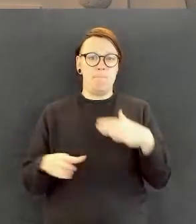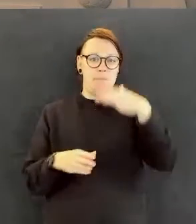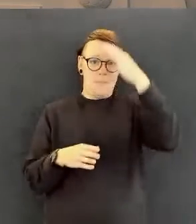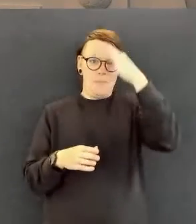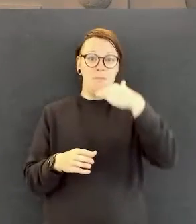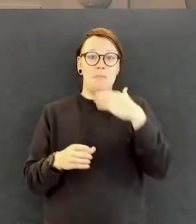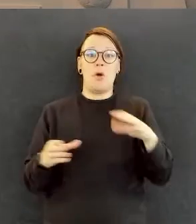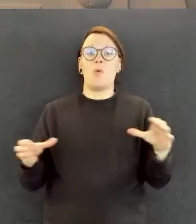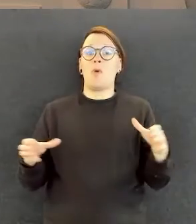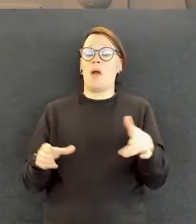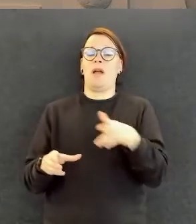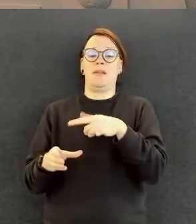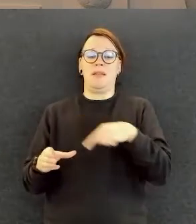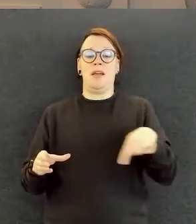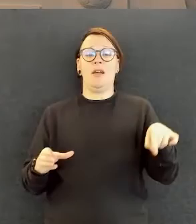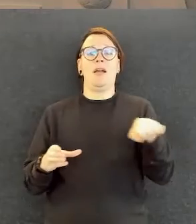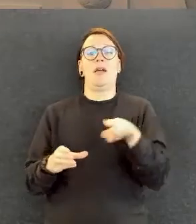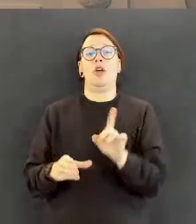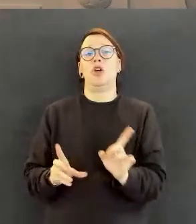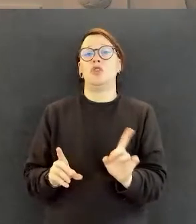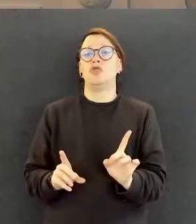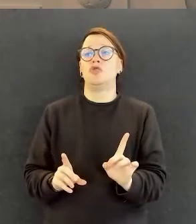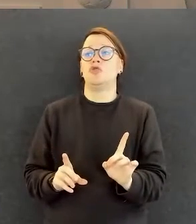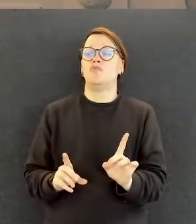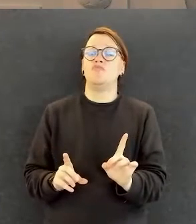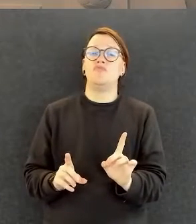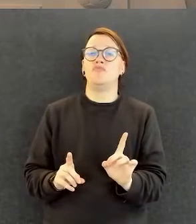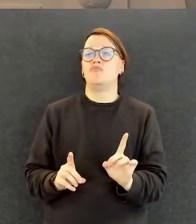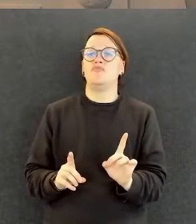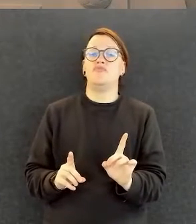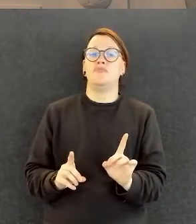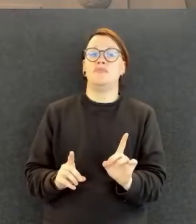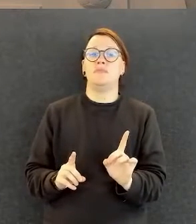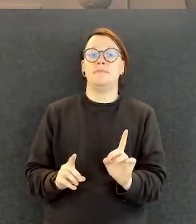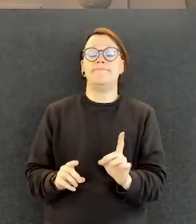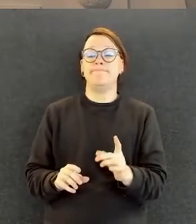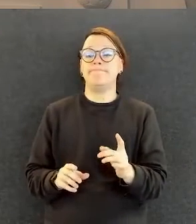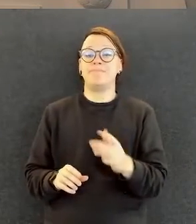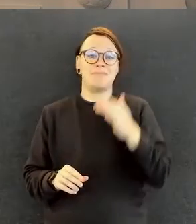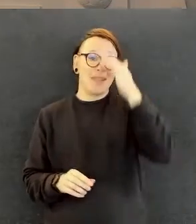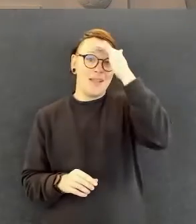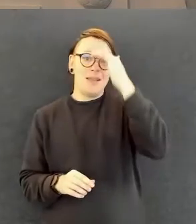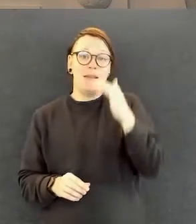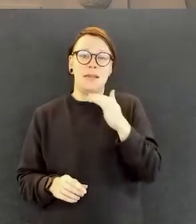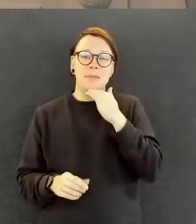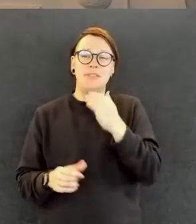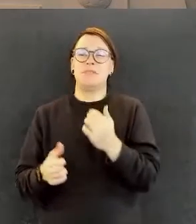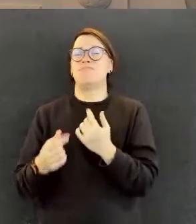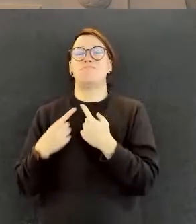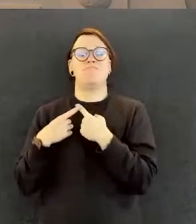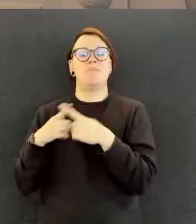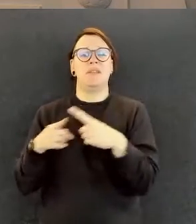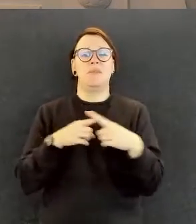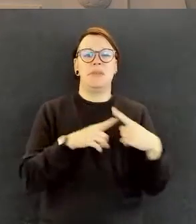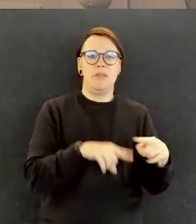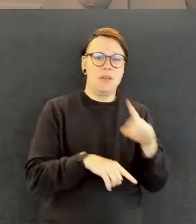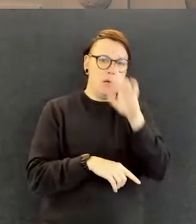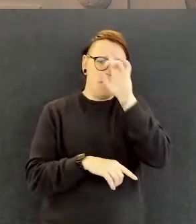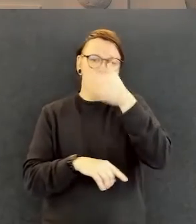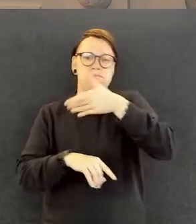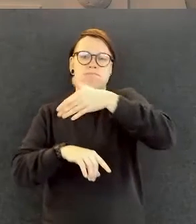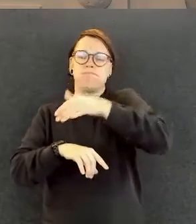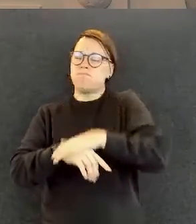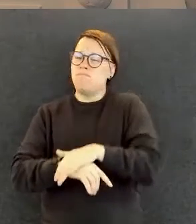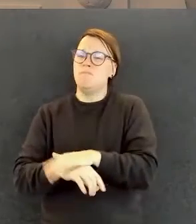ihmisiä, jotka tietää osaa erilaisia asioita. Silloinhan me saadaan